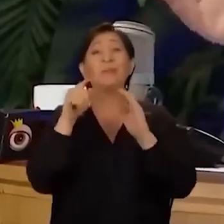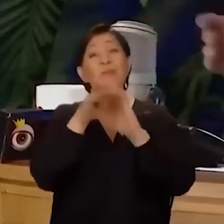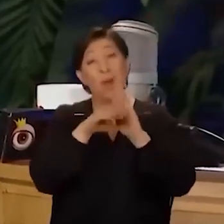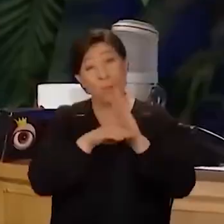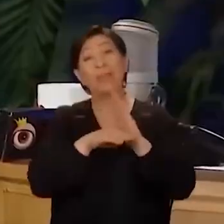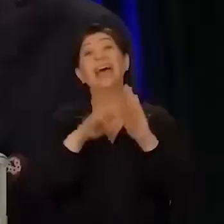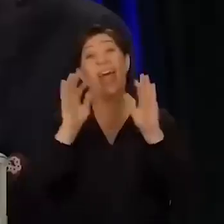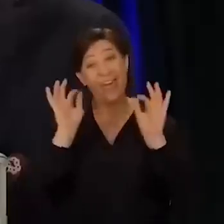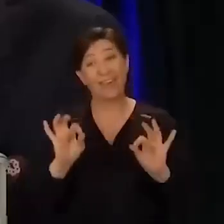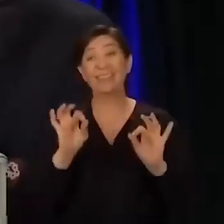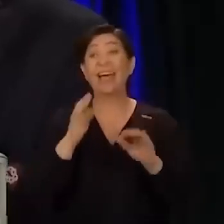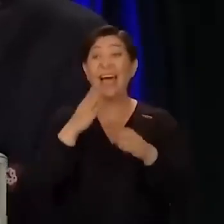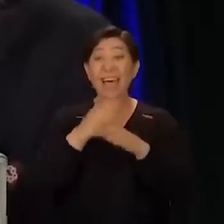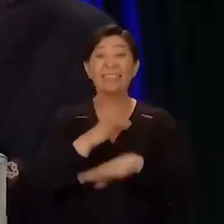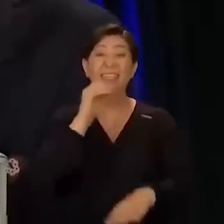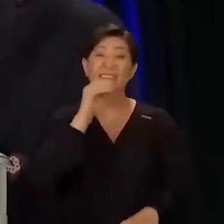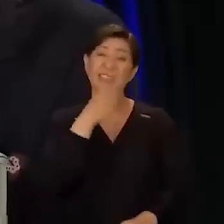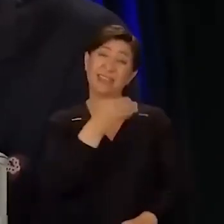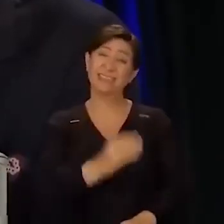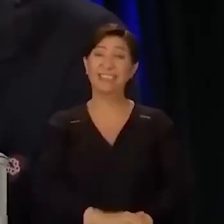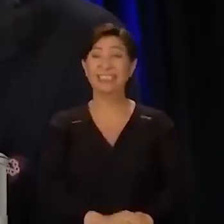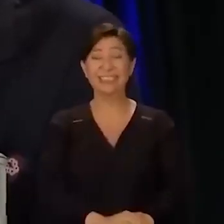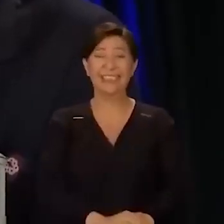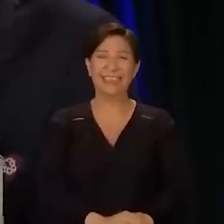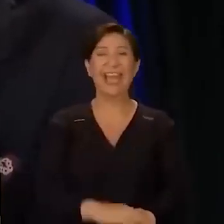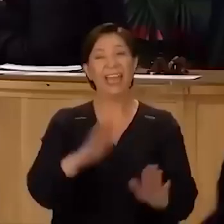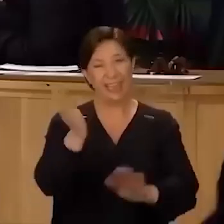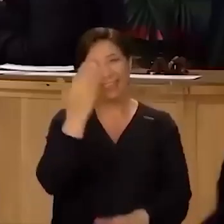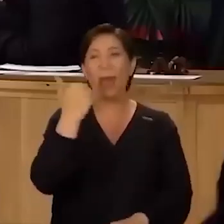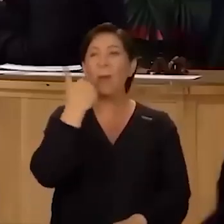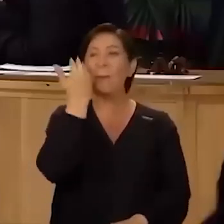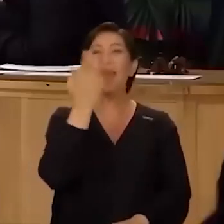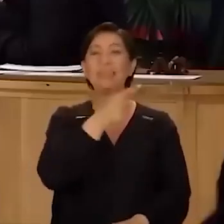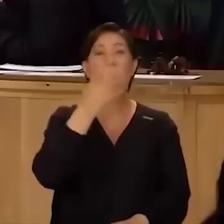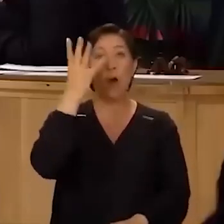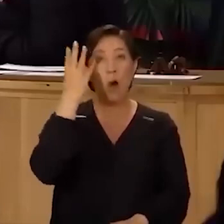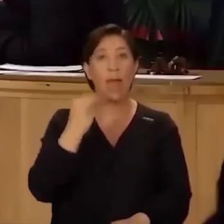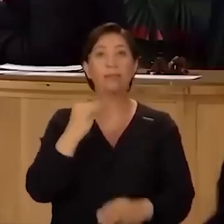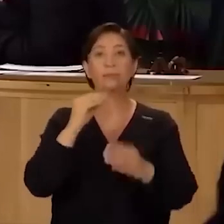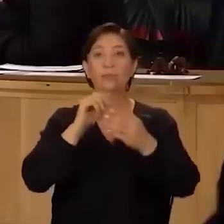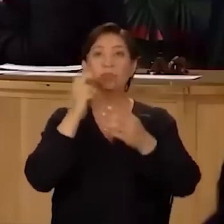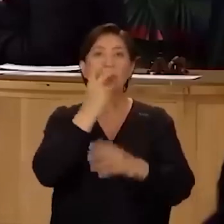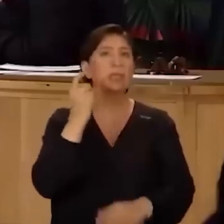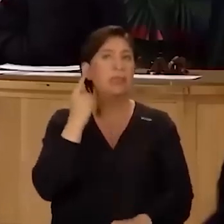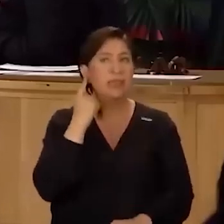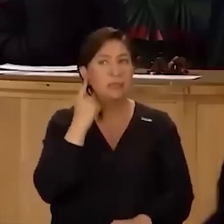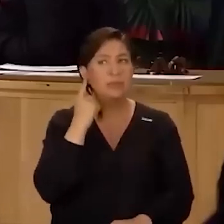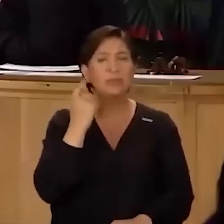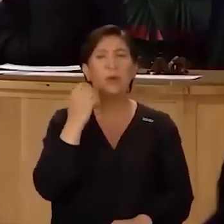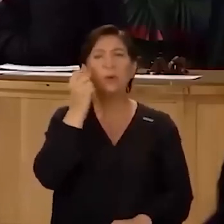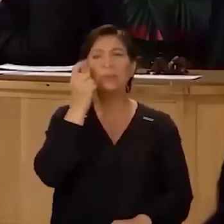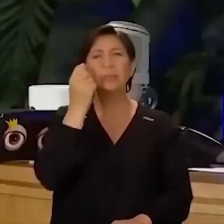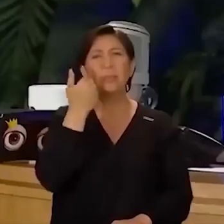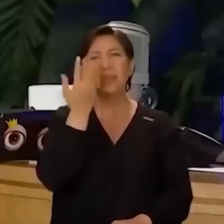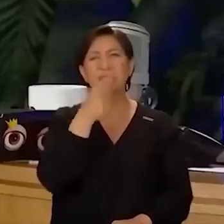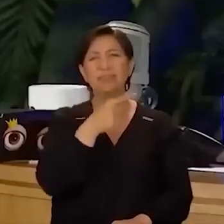asıl geveze sensindir. Neyse Beyazıt öğrendim çarkısını dinlemiş. Özledim Beyazıt'ı